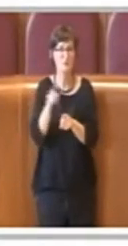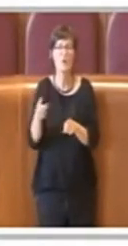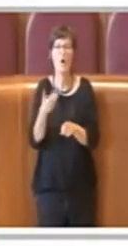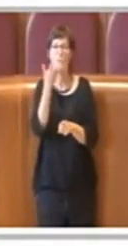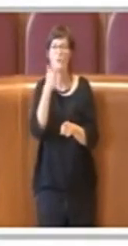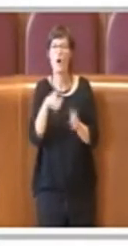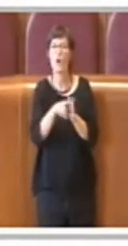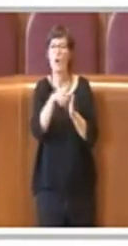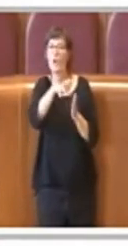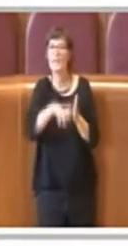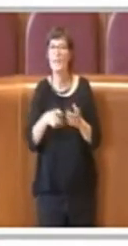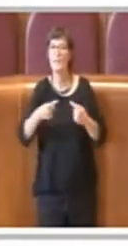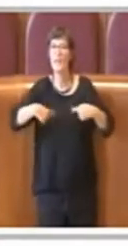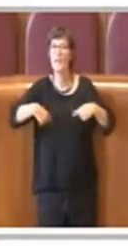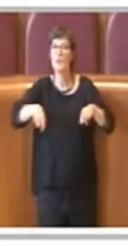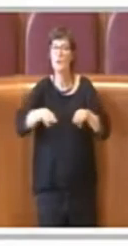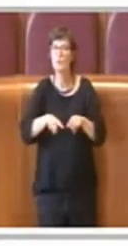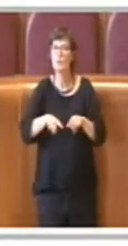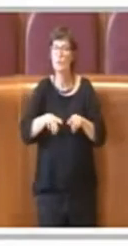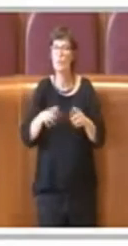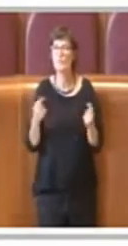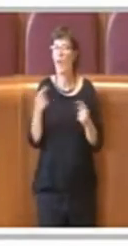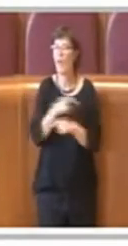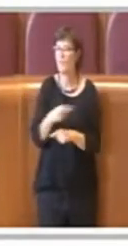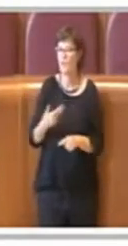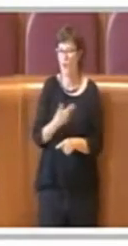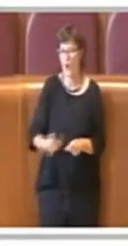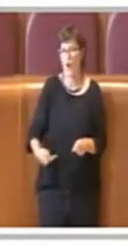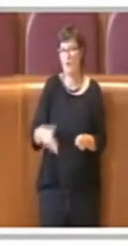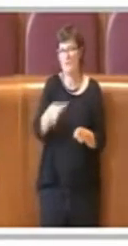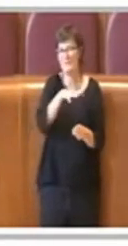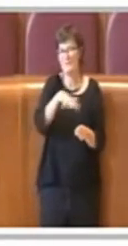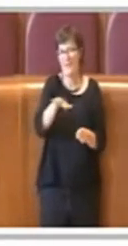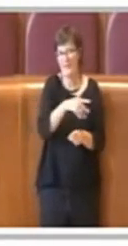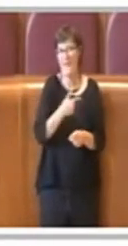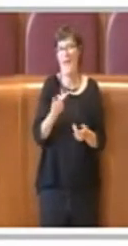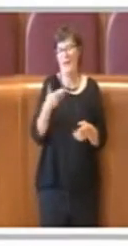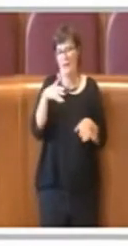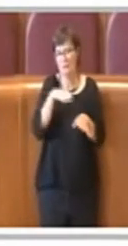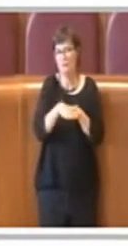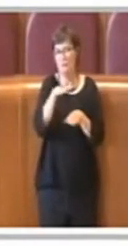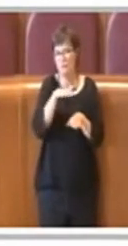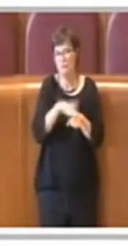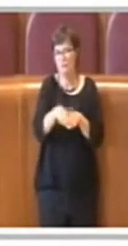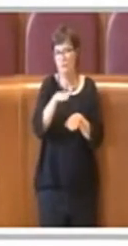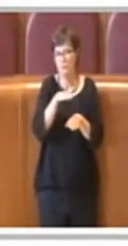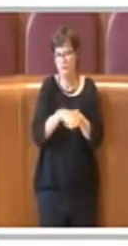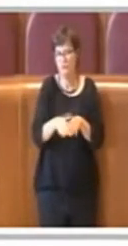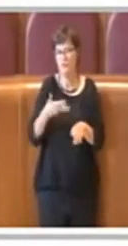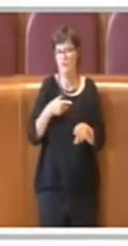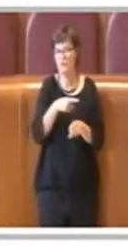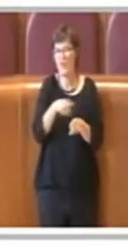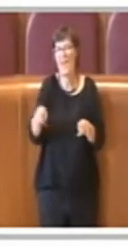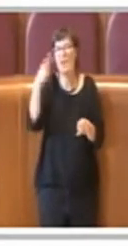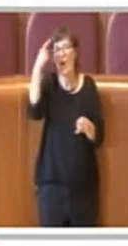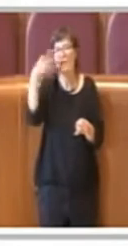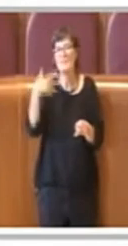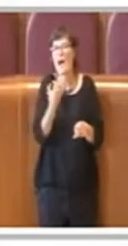consiglieri che sono sicuramente più navigati di me sanno bene che le delibere di giunta non intervengono nel leader